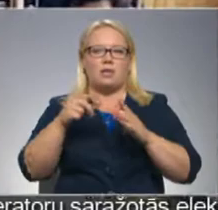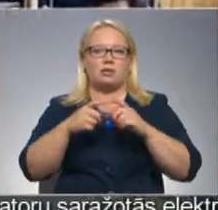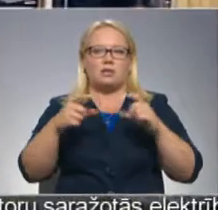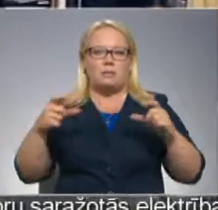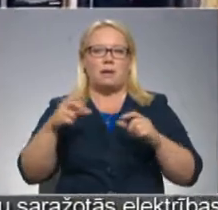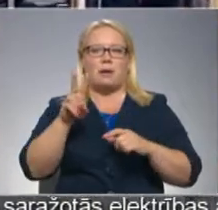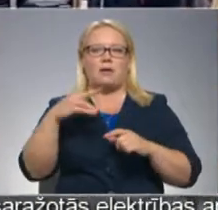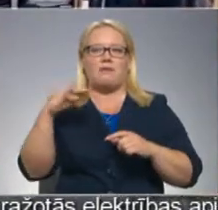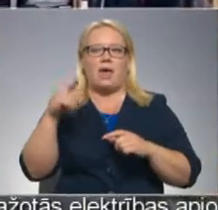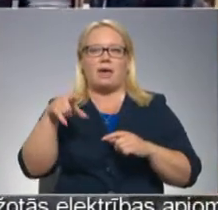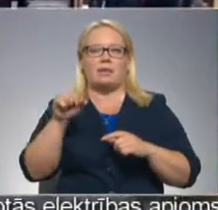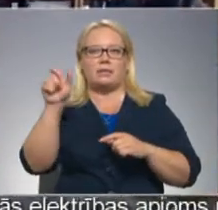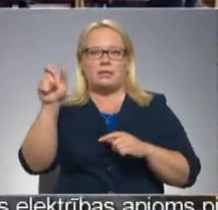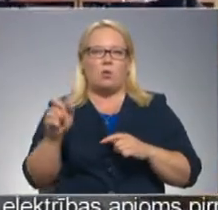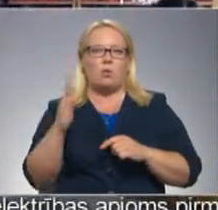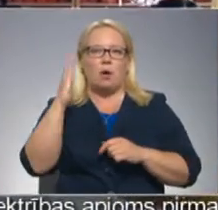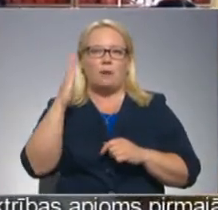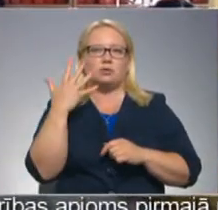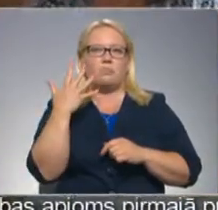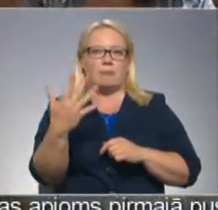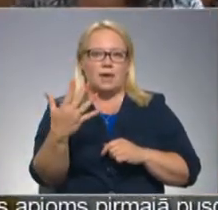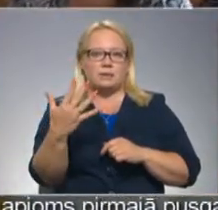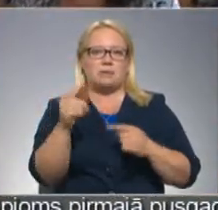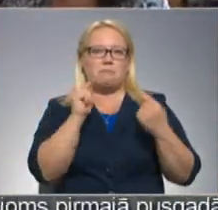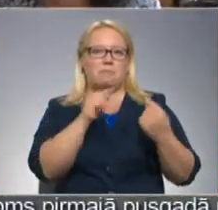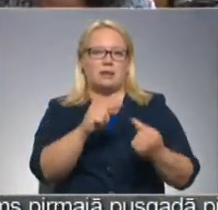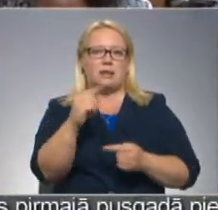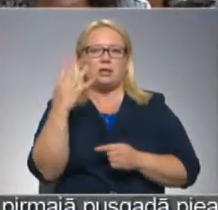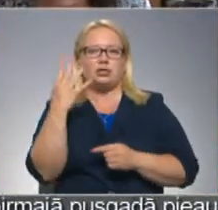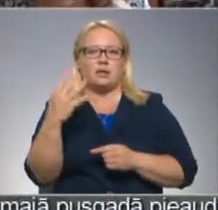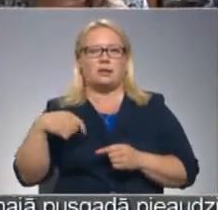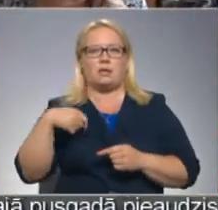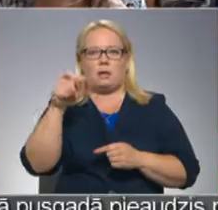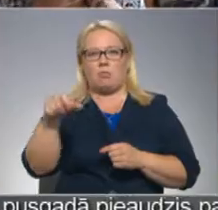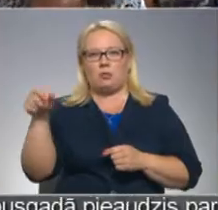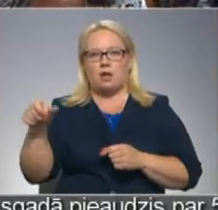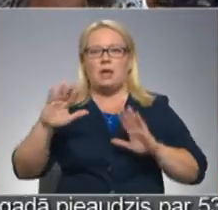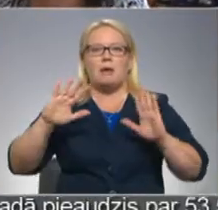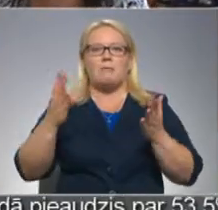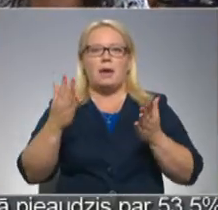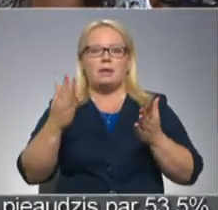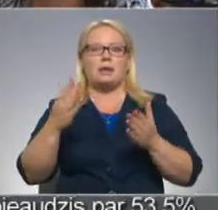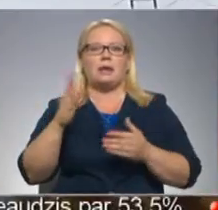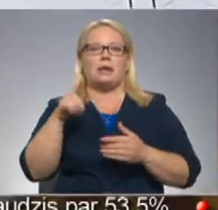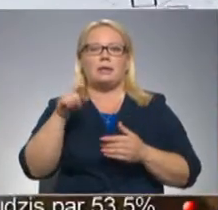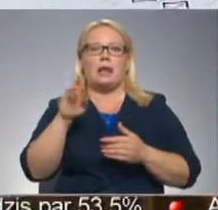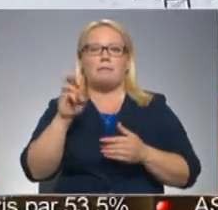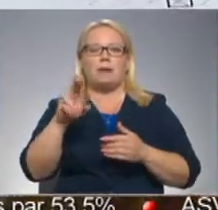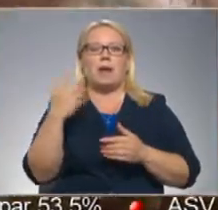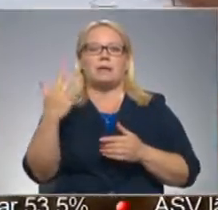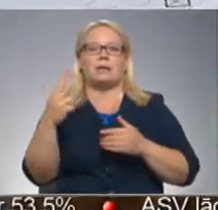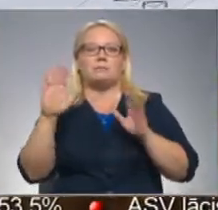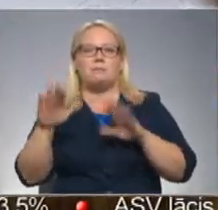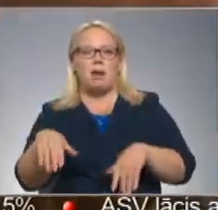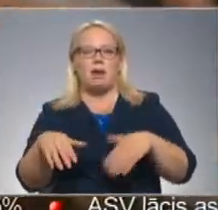Jāņa veita kandidatūru nobalso pieci, bet pret četri deputāti. Savukārt Romārs Timbra saņem trīs